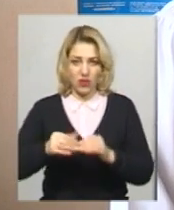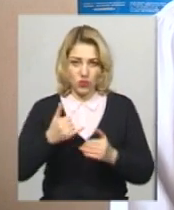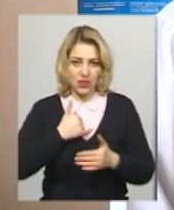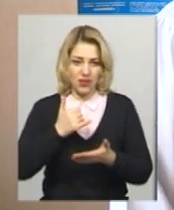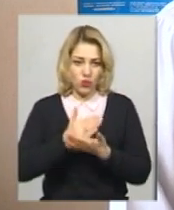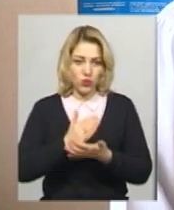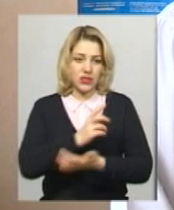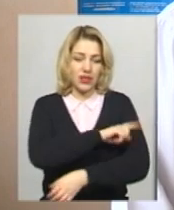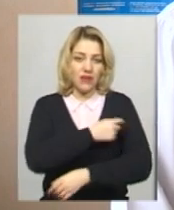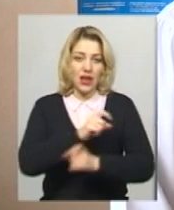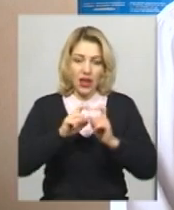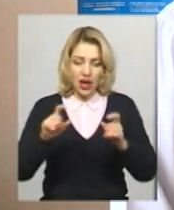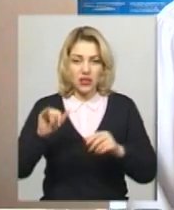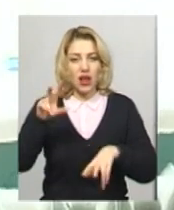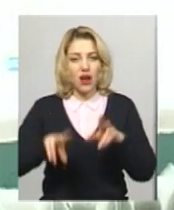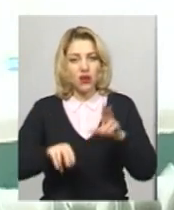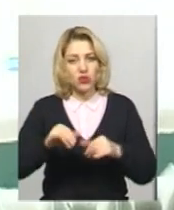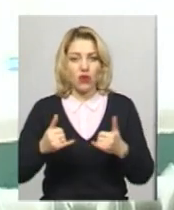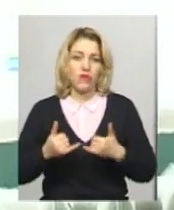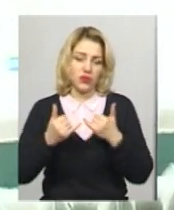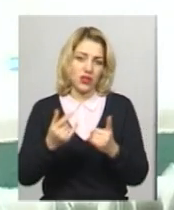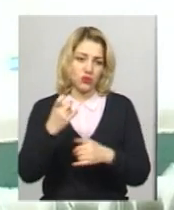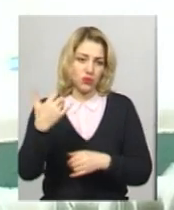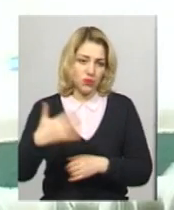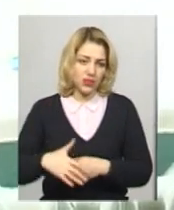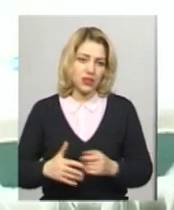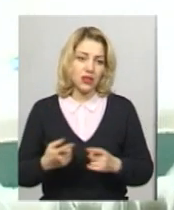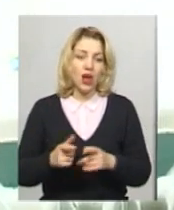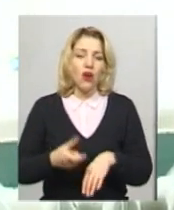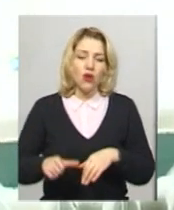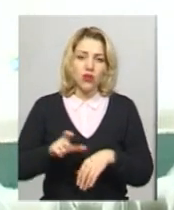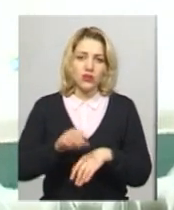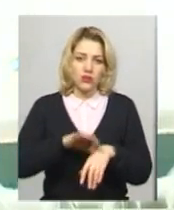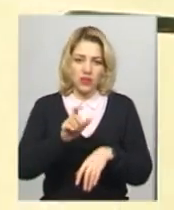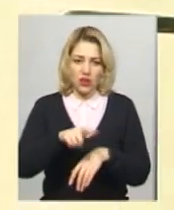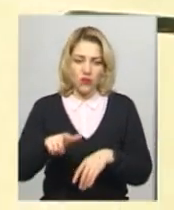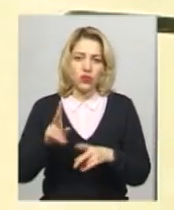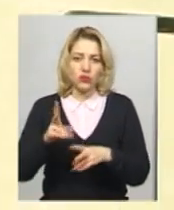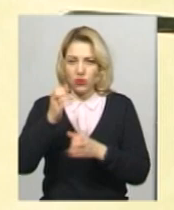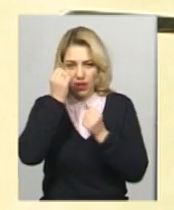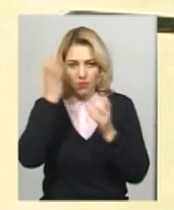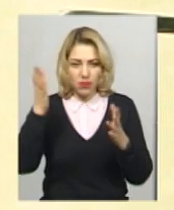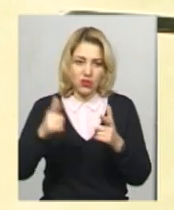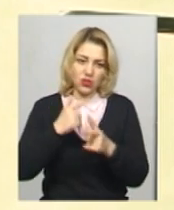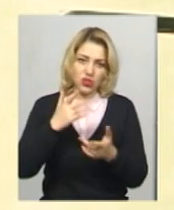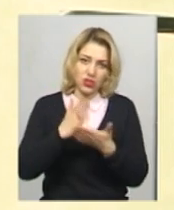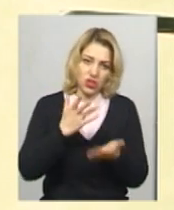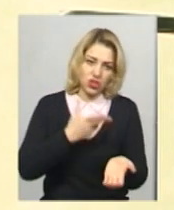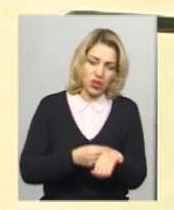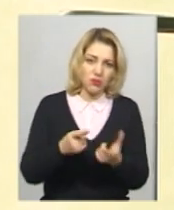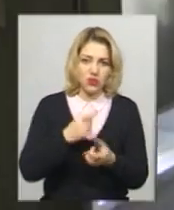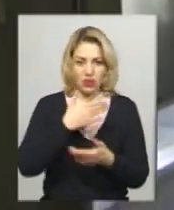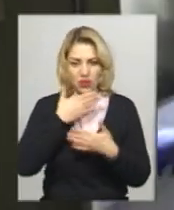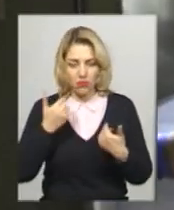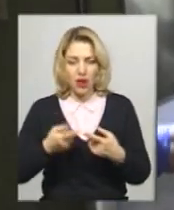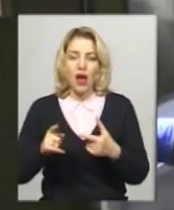Лікарня розрахована на 150 ліжок. Основна маса дорослих пацієнтів хворих на кір – це ті, які не пам'ятають, чи вони щеплені чи ні. Або ті, хто